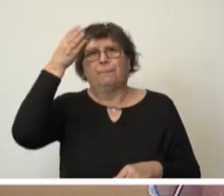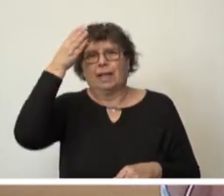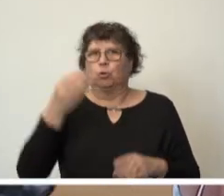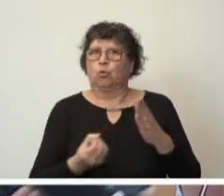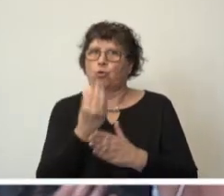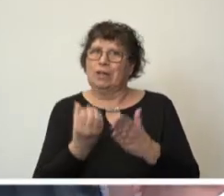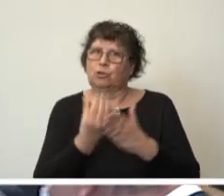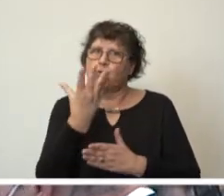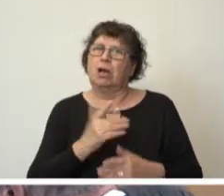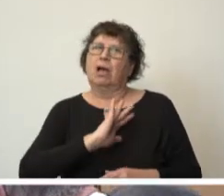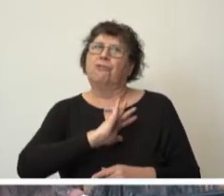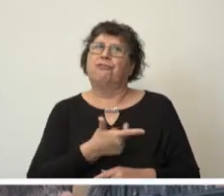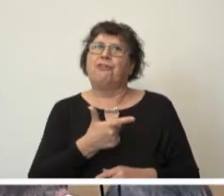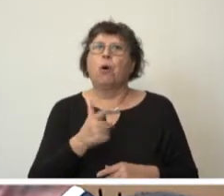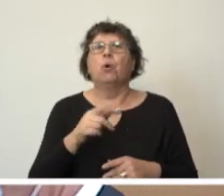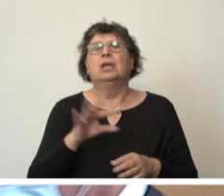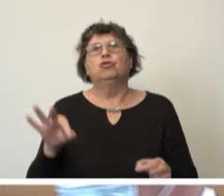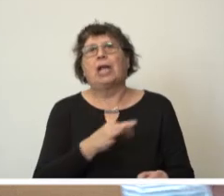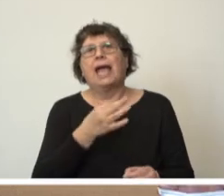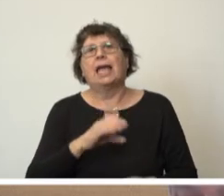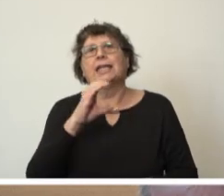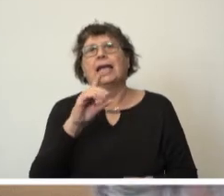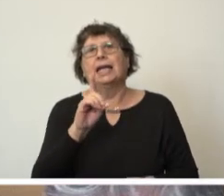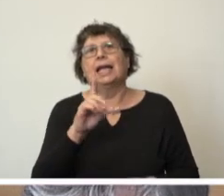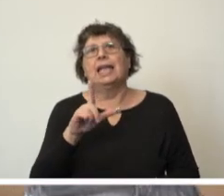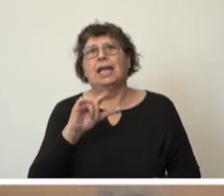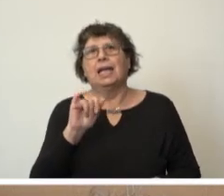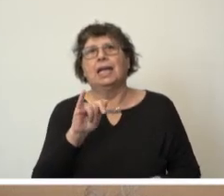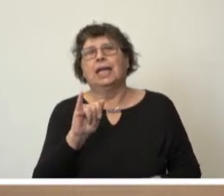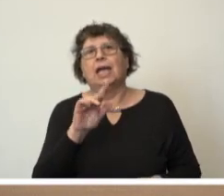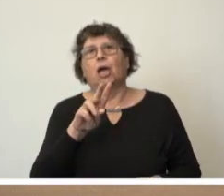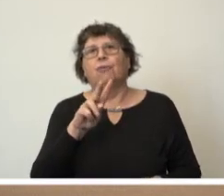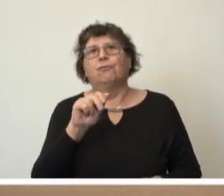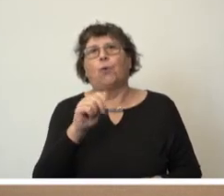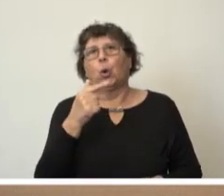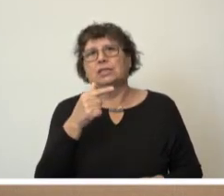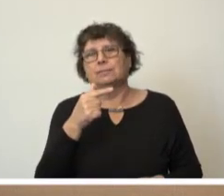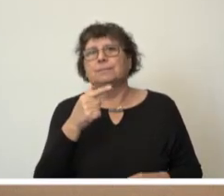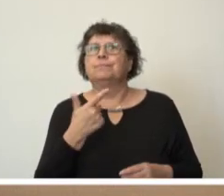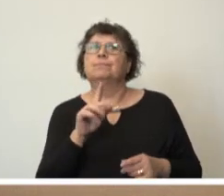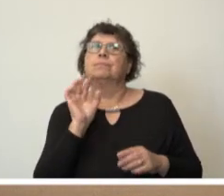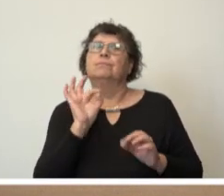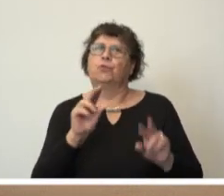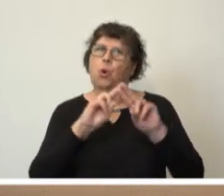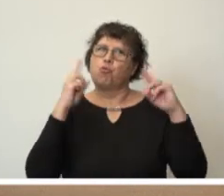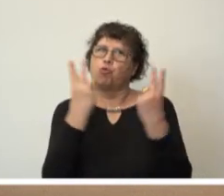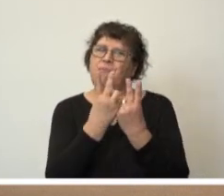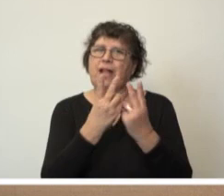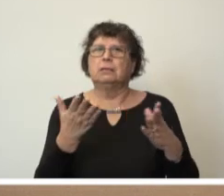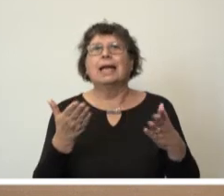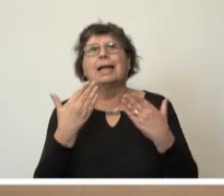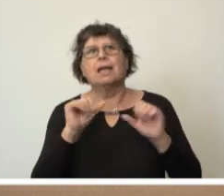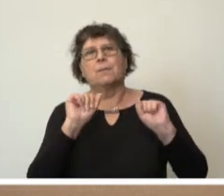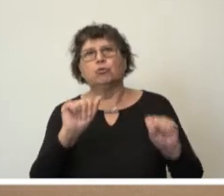Kultur, Frau Christine Streichert-Cliveau, Ministerin für Umwelt, Klimaschutz,